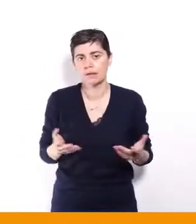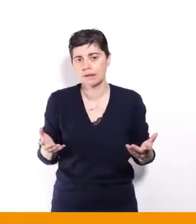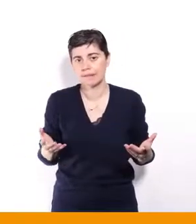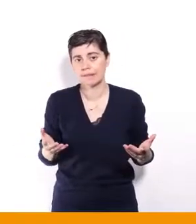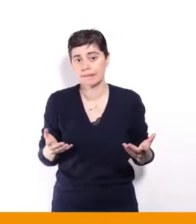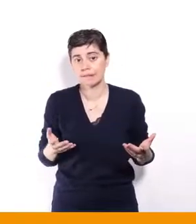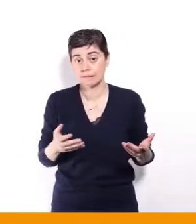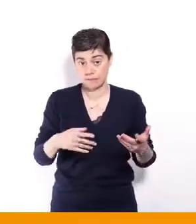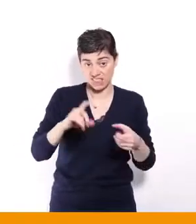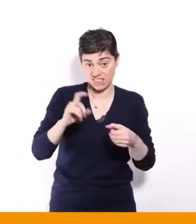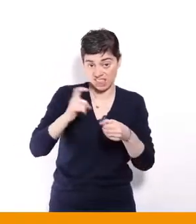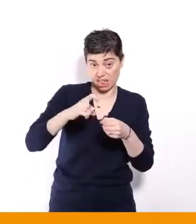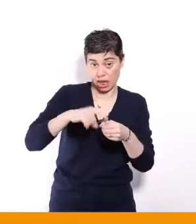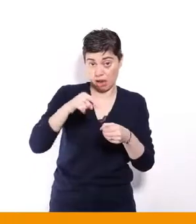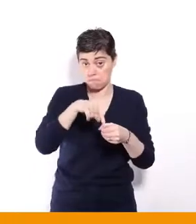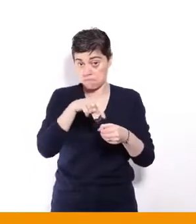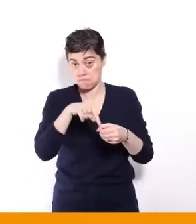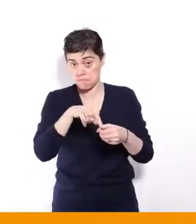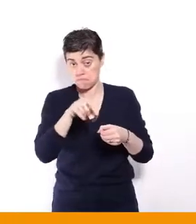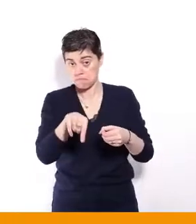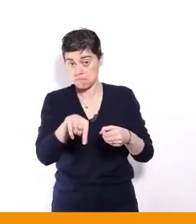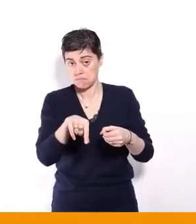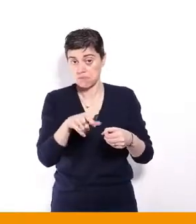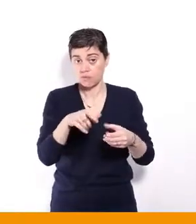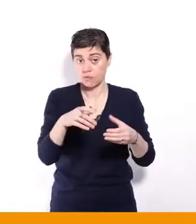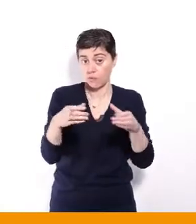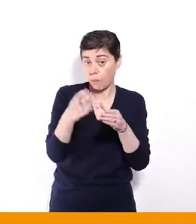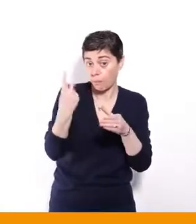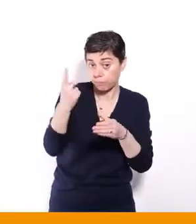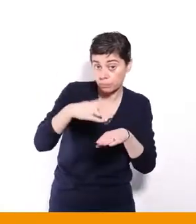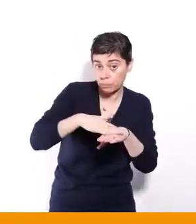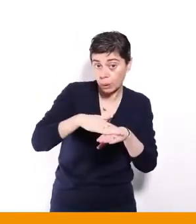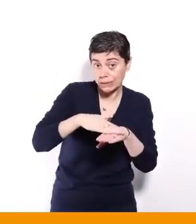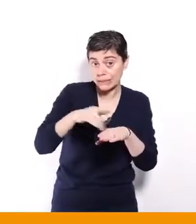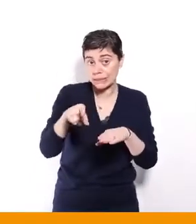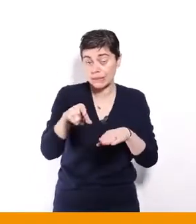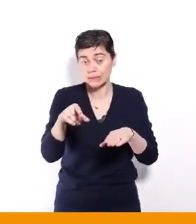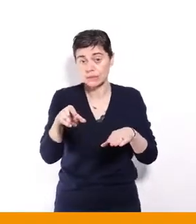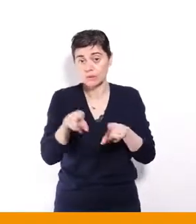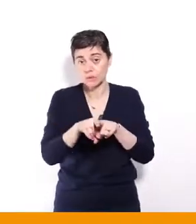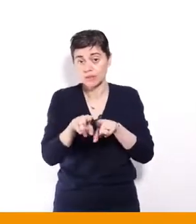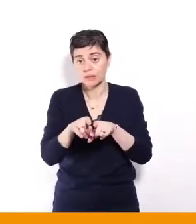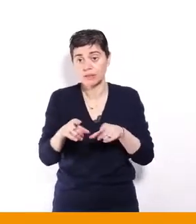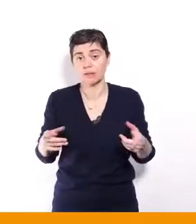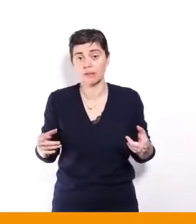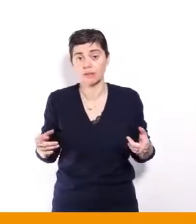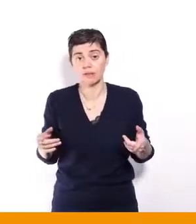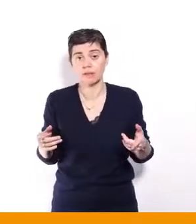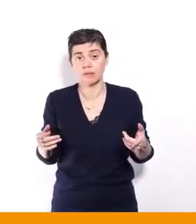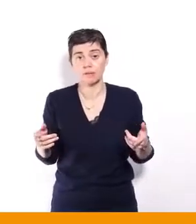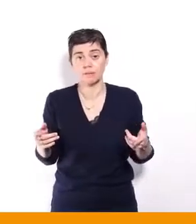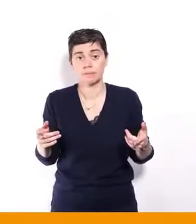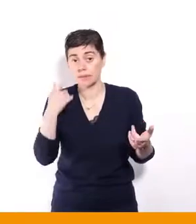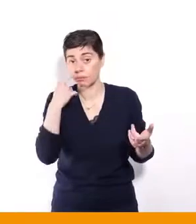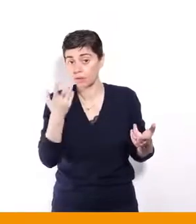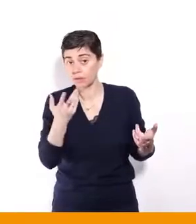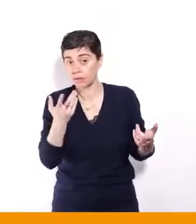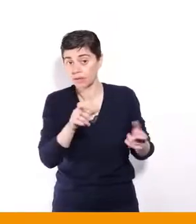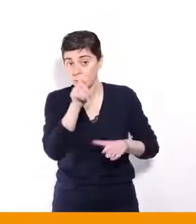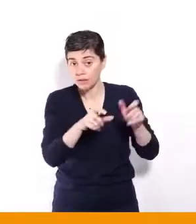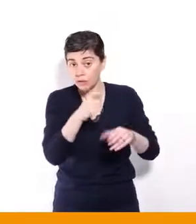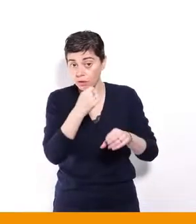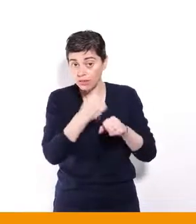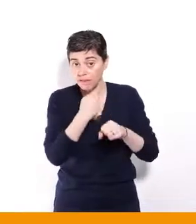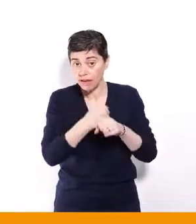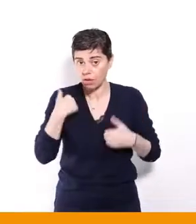organisations syndicales ou votre parti, d'une manière ou d'une autre, mais est-ce que vous pensez que les travailleurs handicapés sont assez investis,